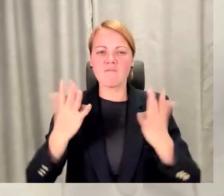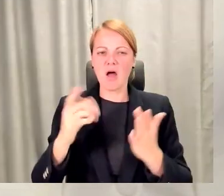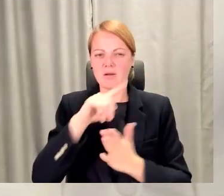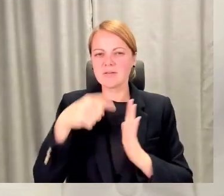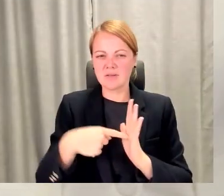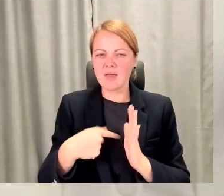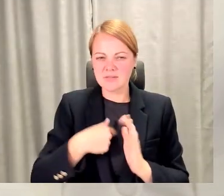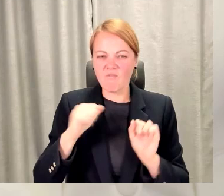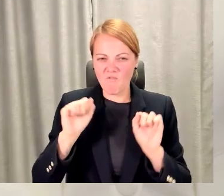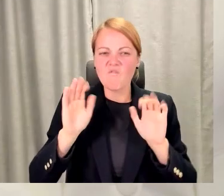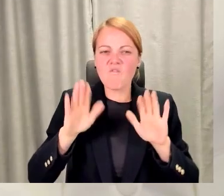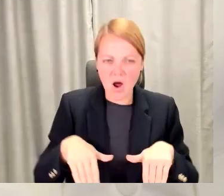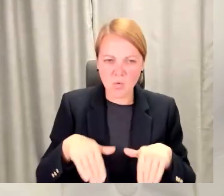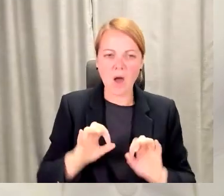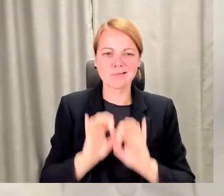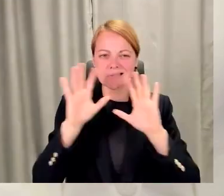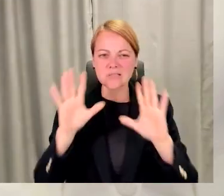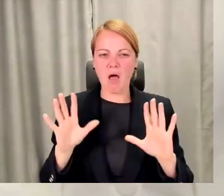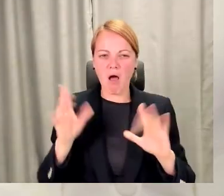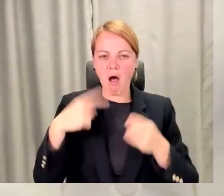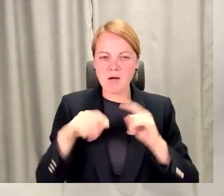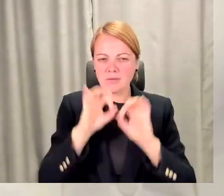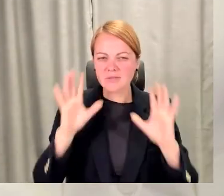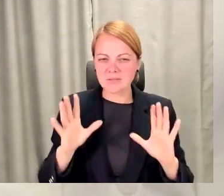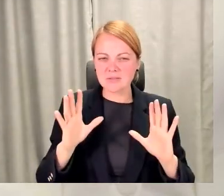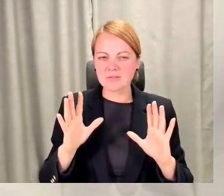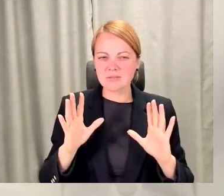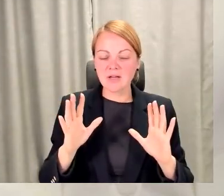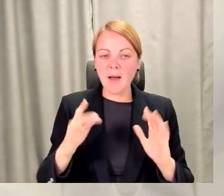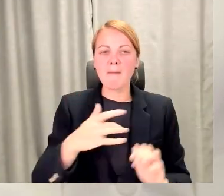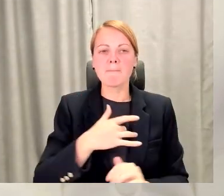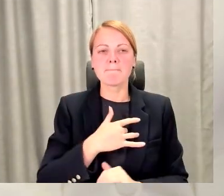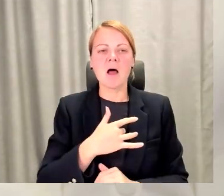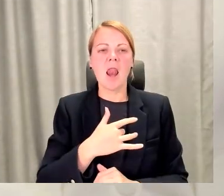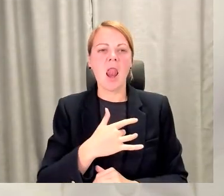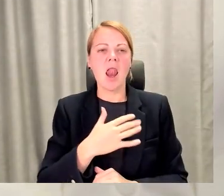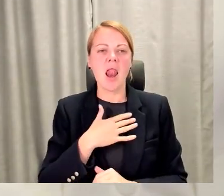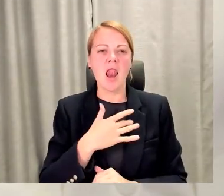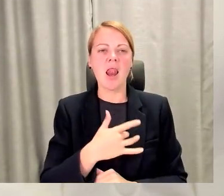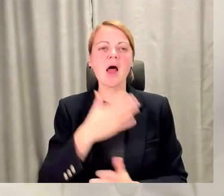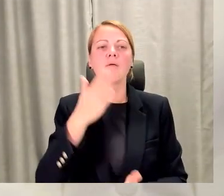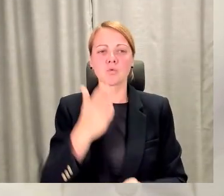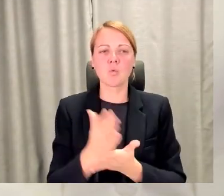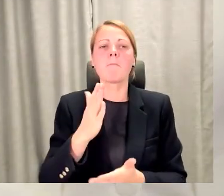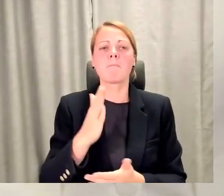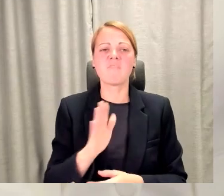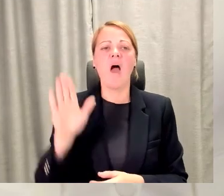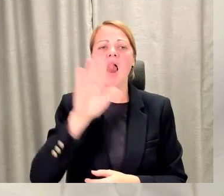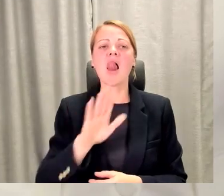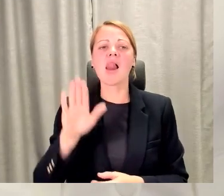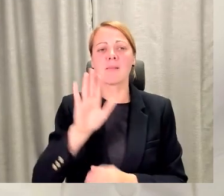tad ir, man liekas, ka mums top valstī brīnišķīgi